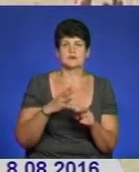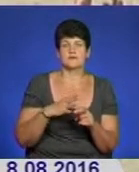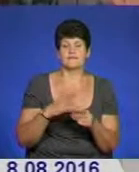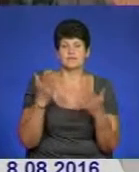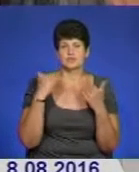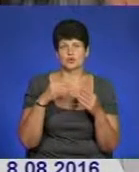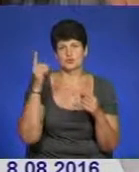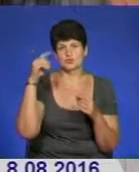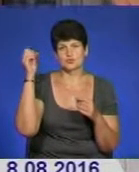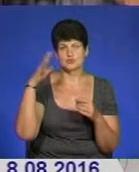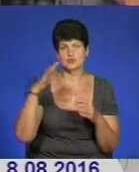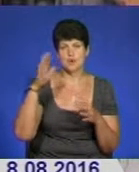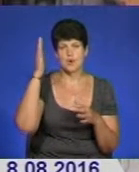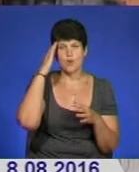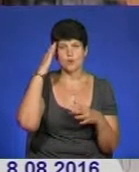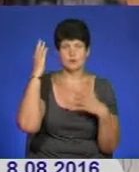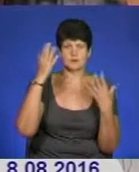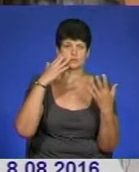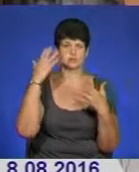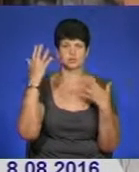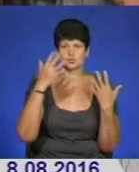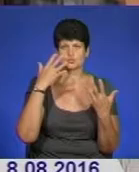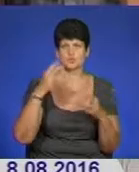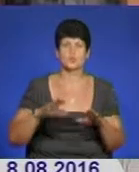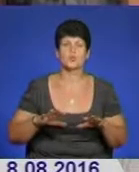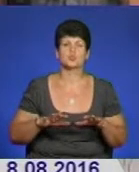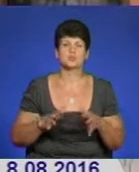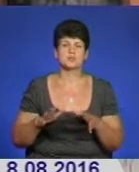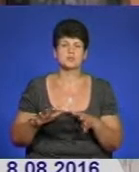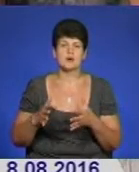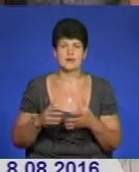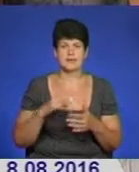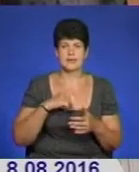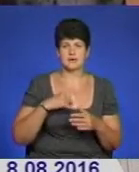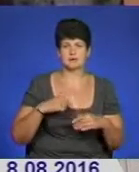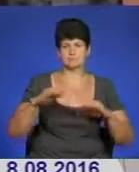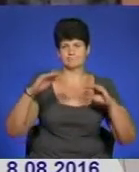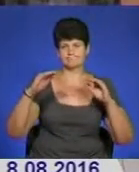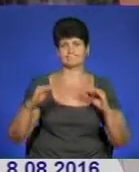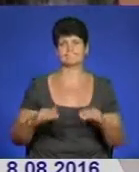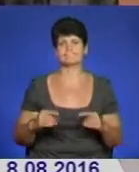сонцем. Голова кружиться, трохи усталость така, настрій падає відразу.